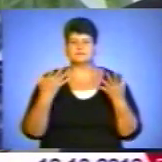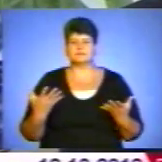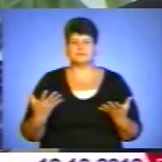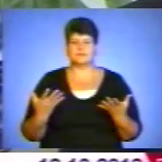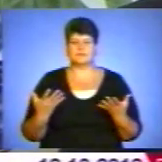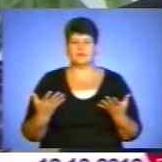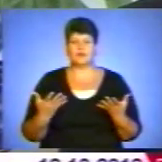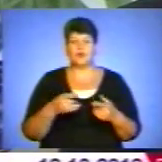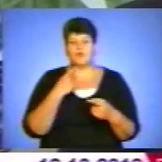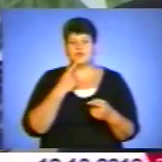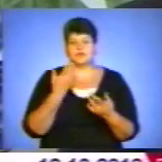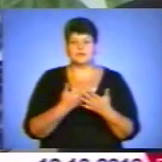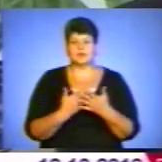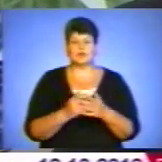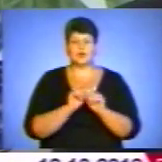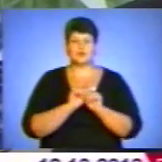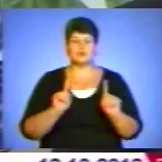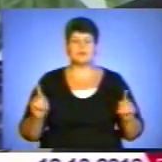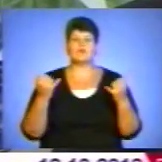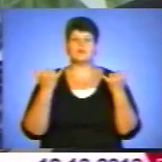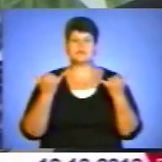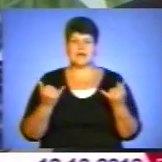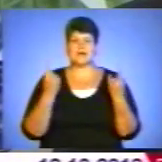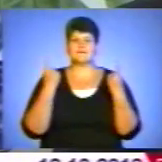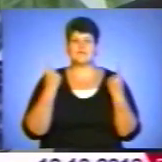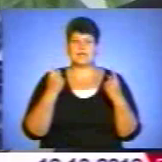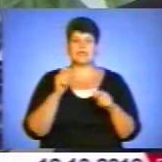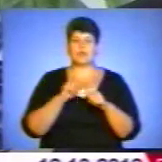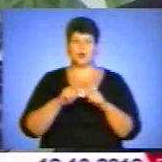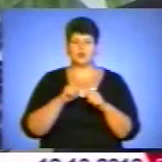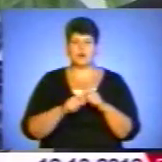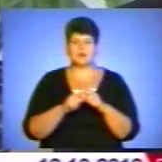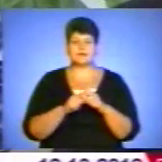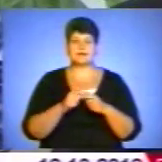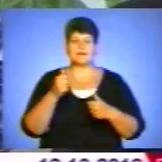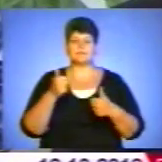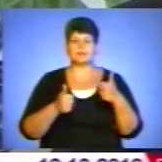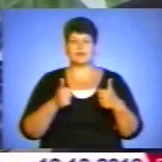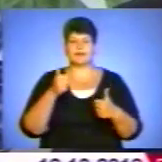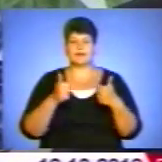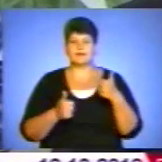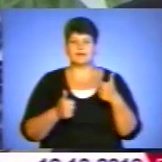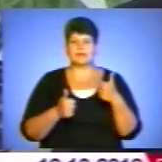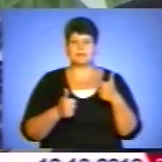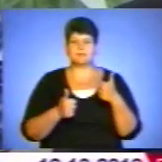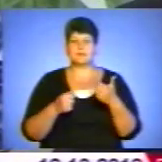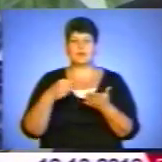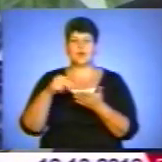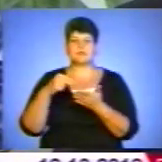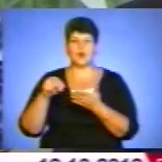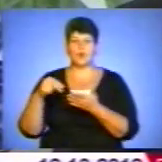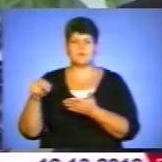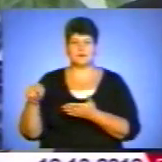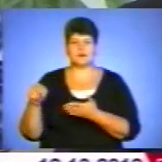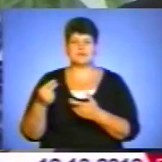От казалось, особливо зараз великий контроль за тендерними закупівлями.